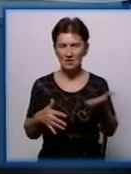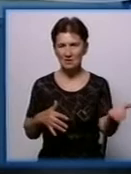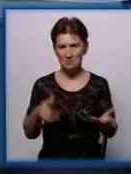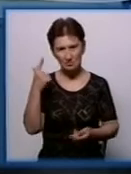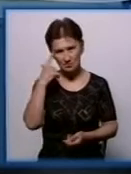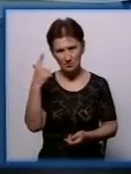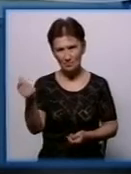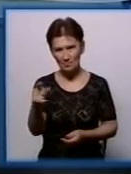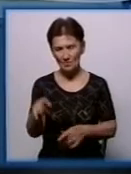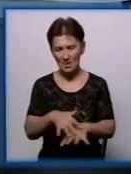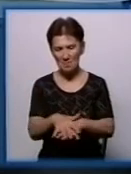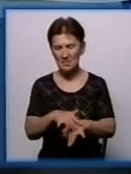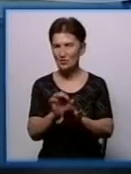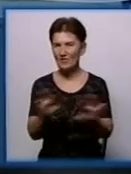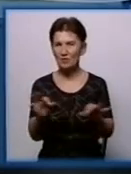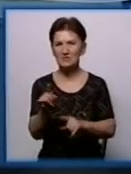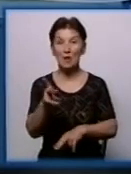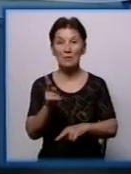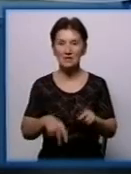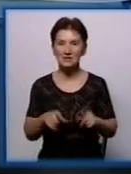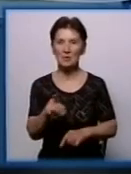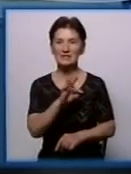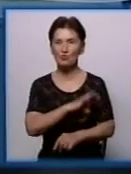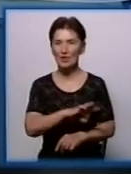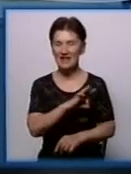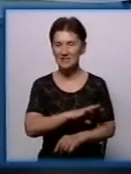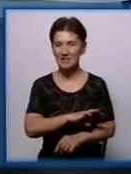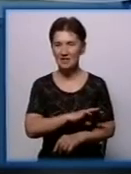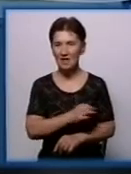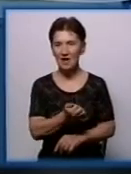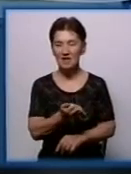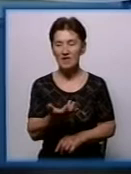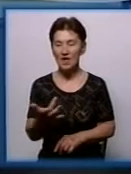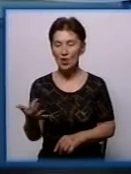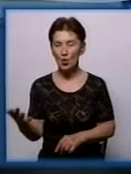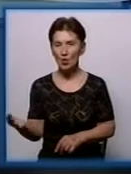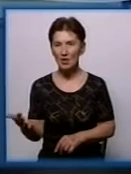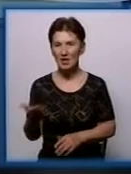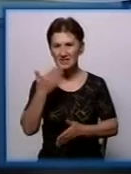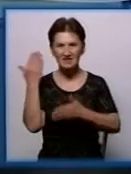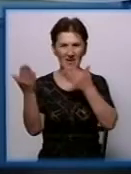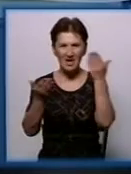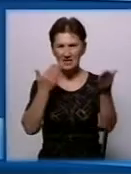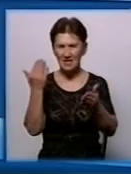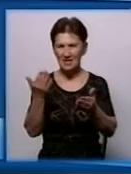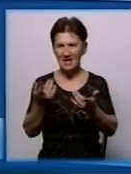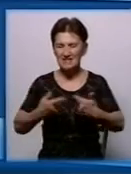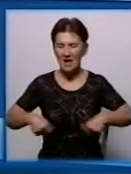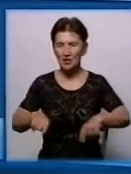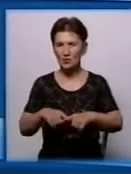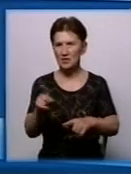місцеві засоби масової інформації на припинення експлуатації кількох торгівельно-розважальних закладів. Називають